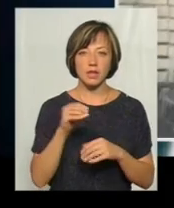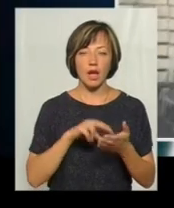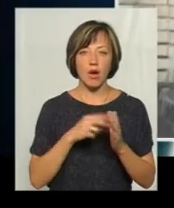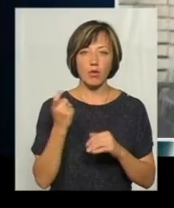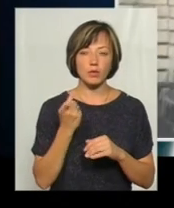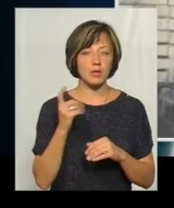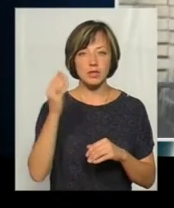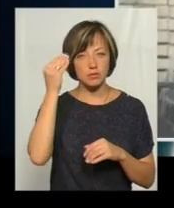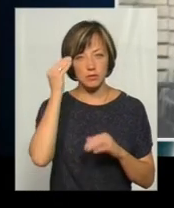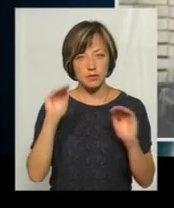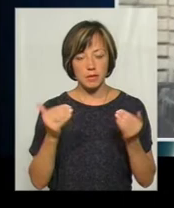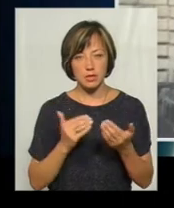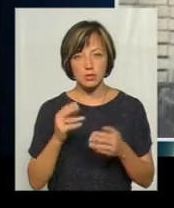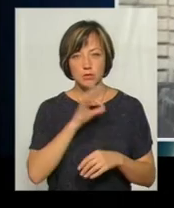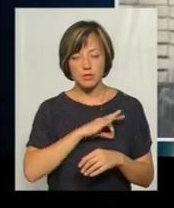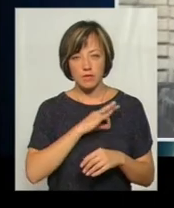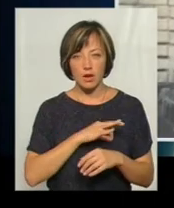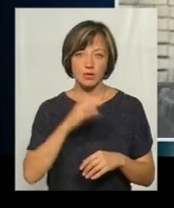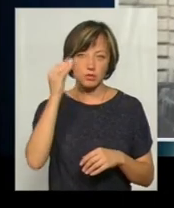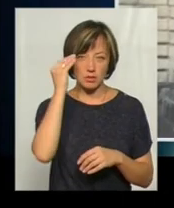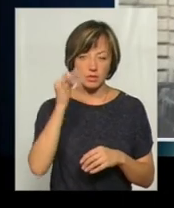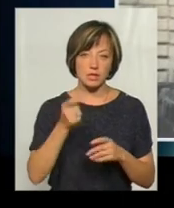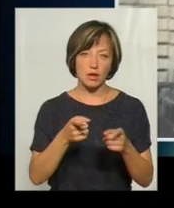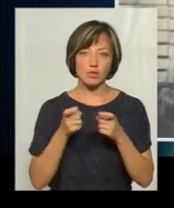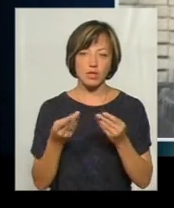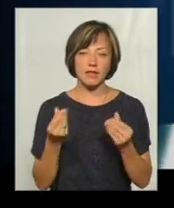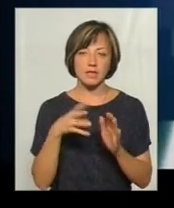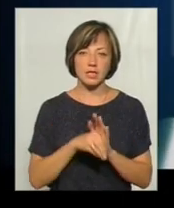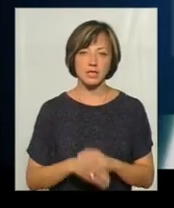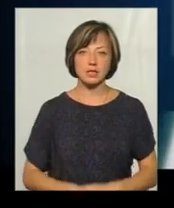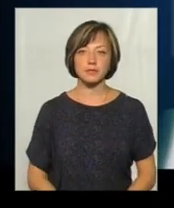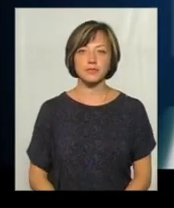Не тільки з точки зору зменшення споживання, а й з точки зору залучення інвестицій.